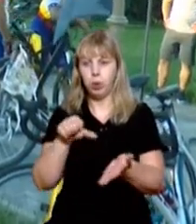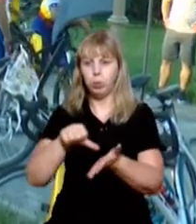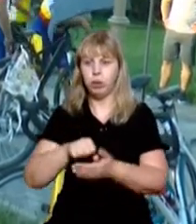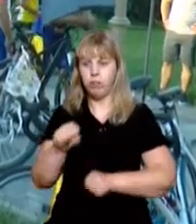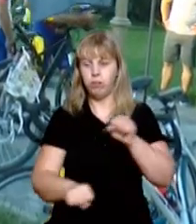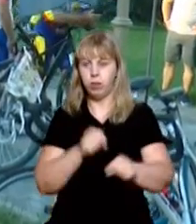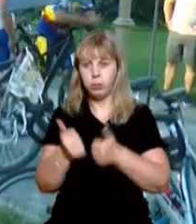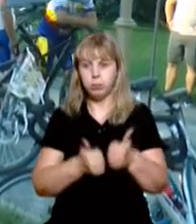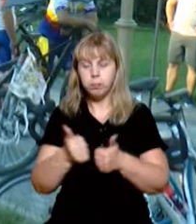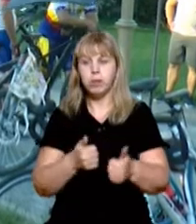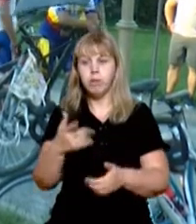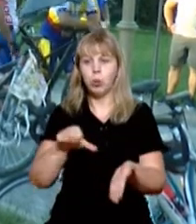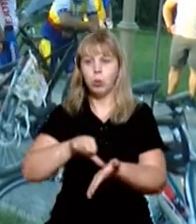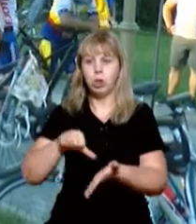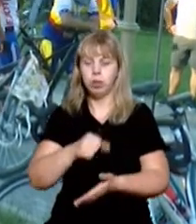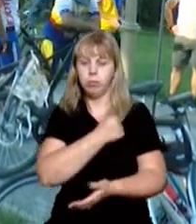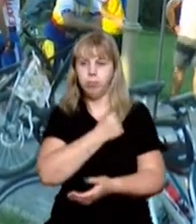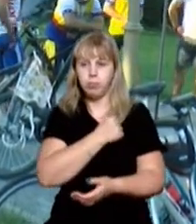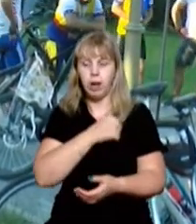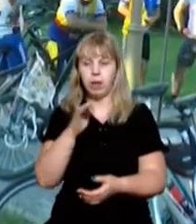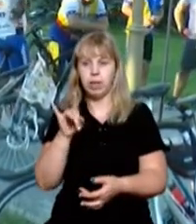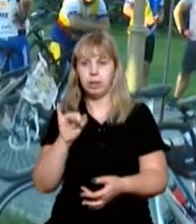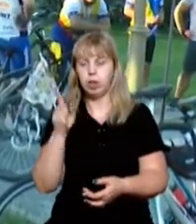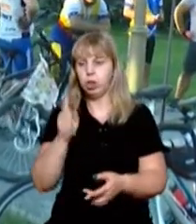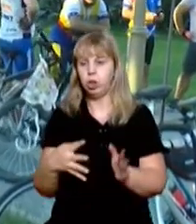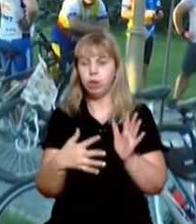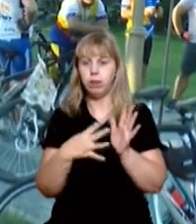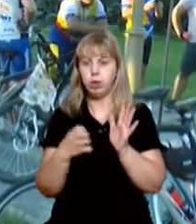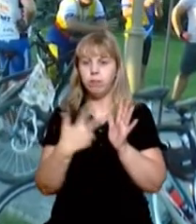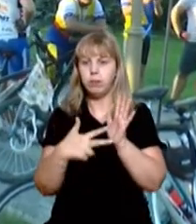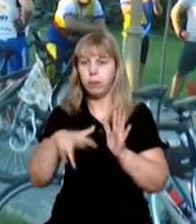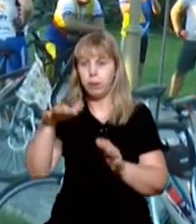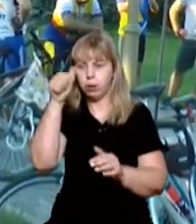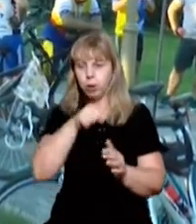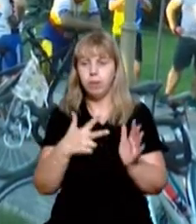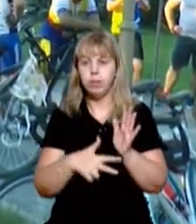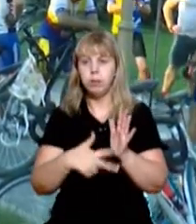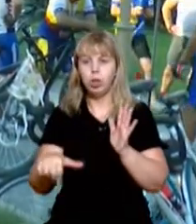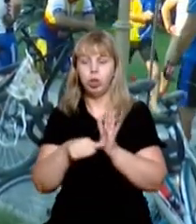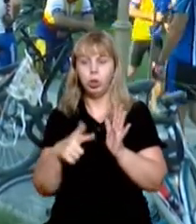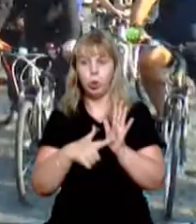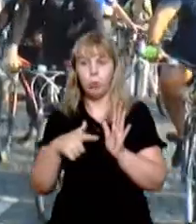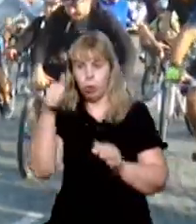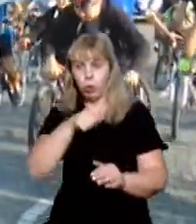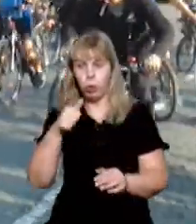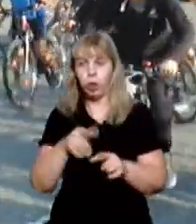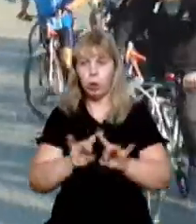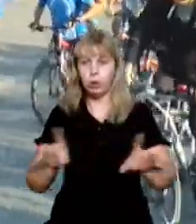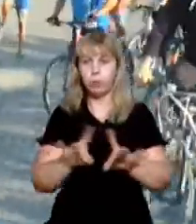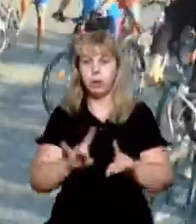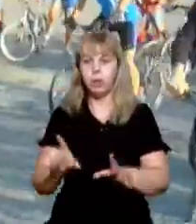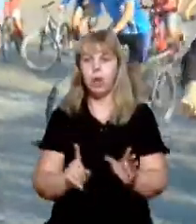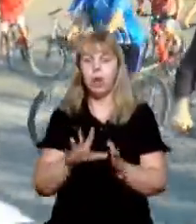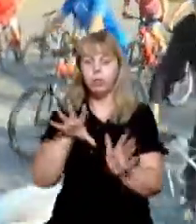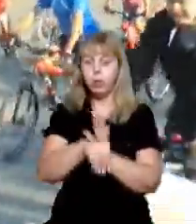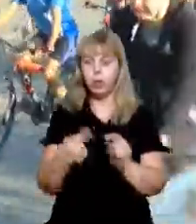велопробігу. Він – учасник бойових дій в Афганістані 1985-1987 років. Розповідає,